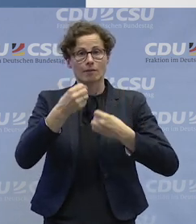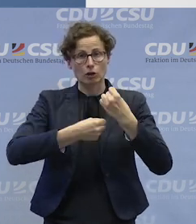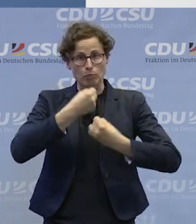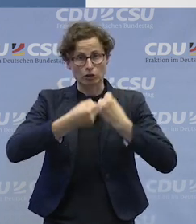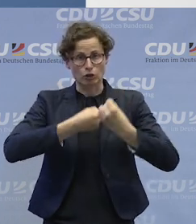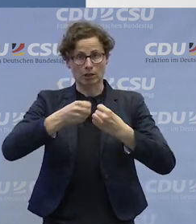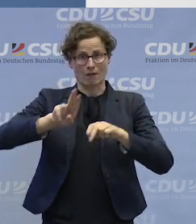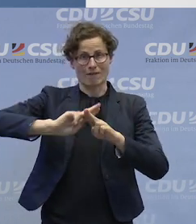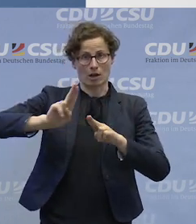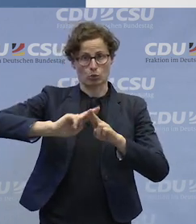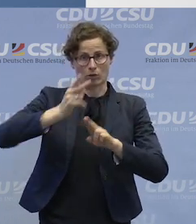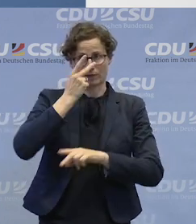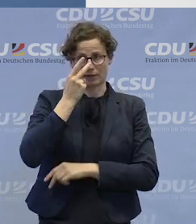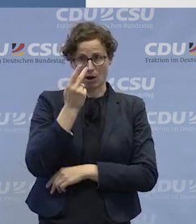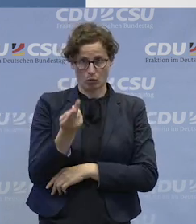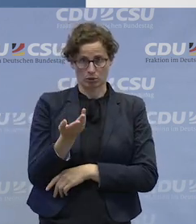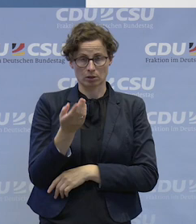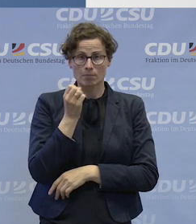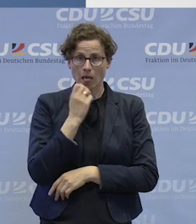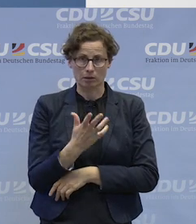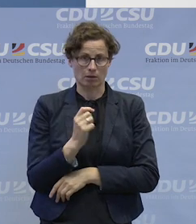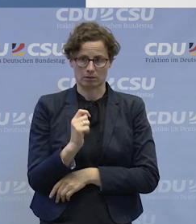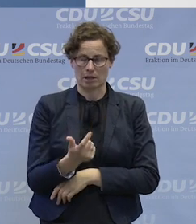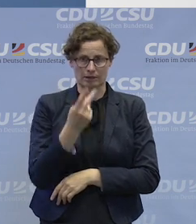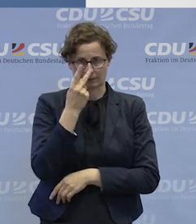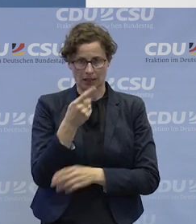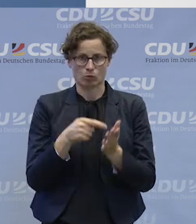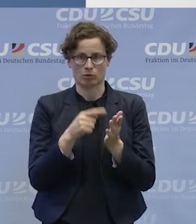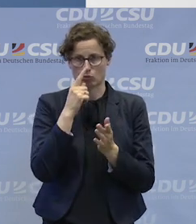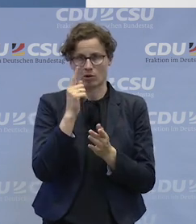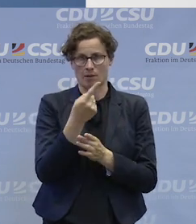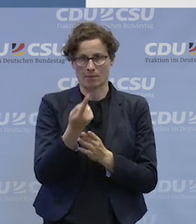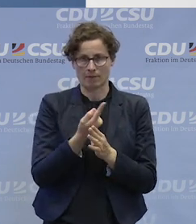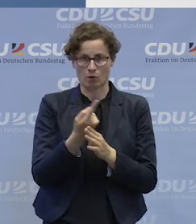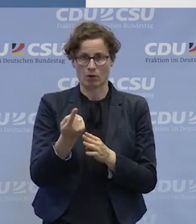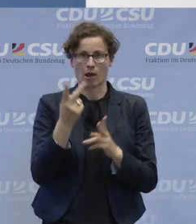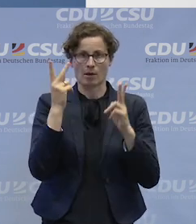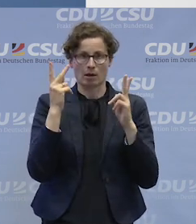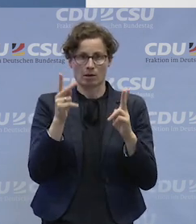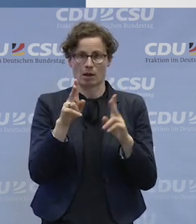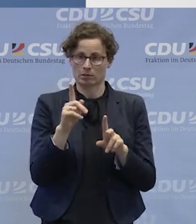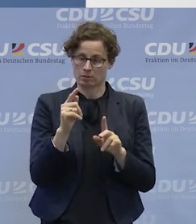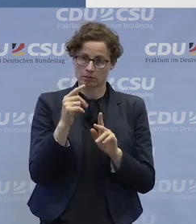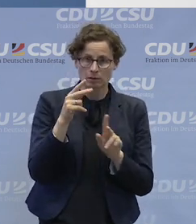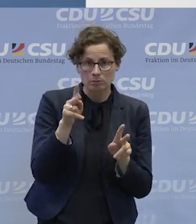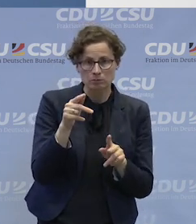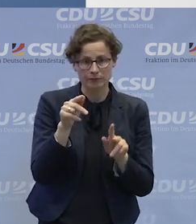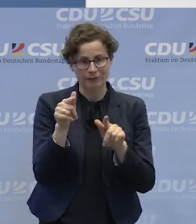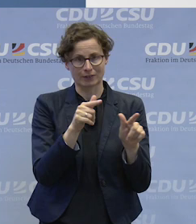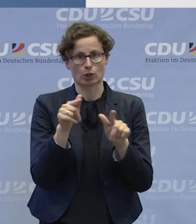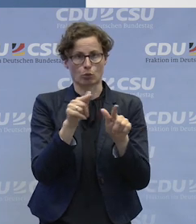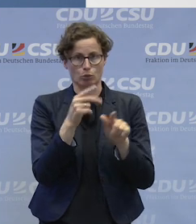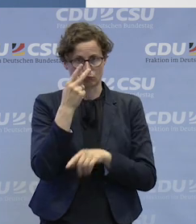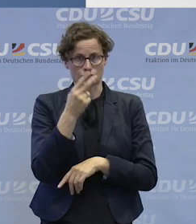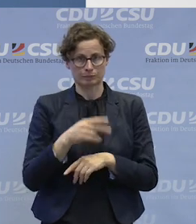normalerweise nicht mit, weil die nur einmal die Woche gewartet wird. Aber alle Informationen, die dafür zuständig sind oder die dafür nötig sind, sind hier drin. Das ist